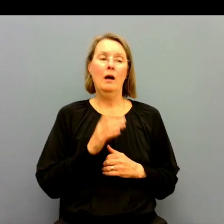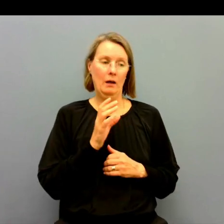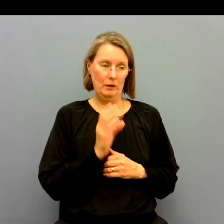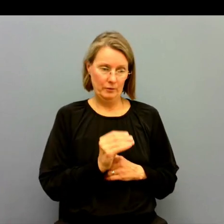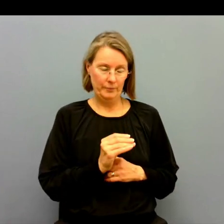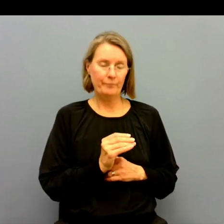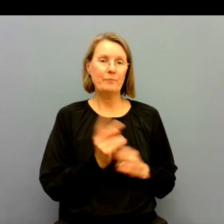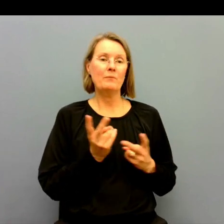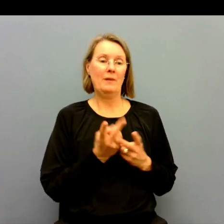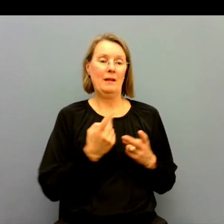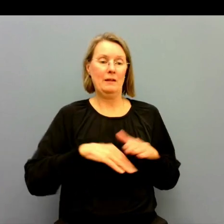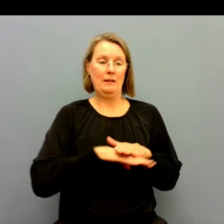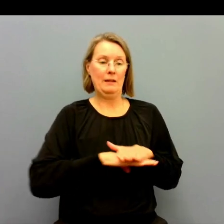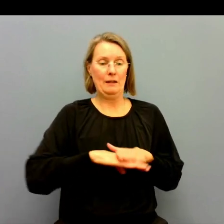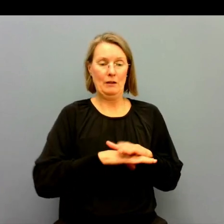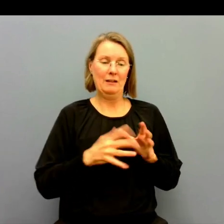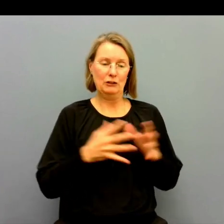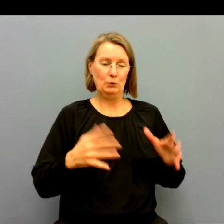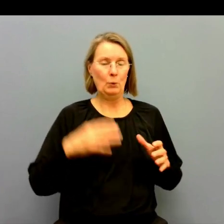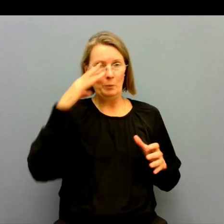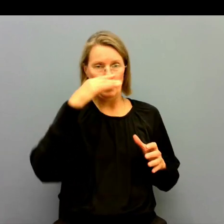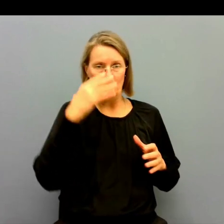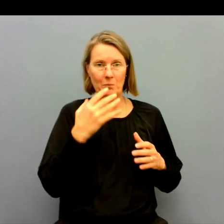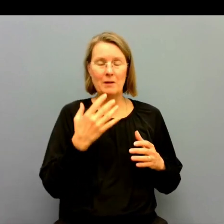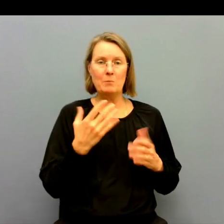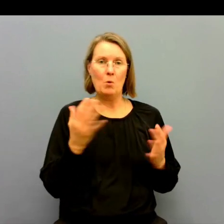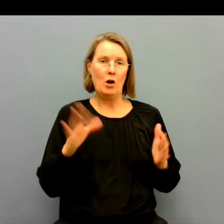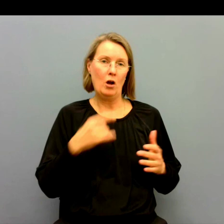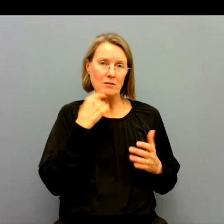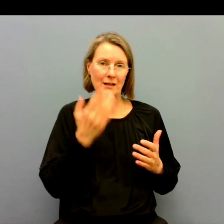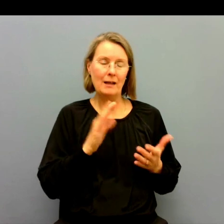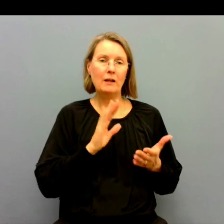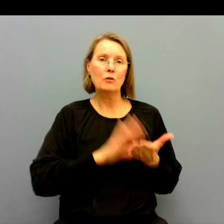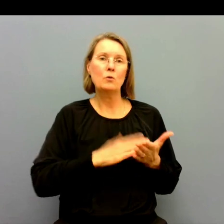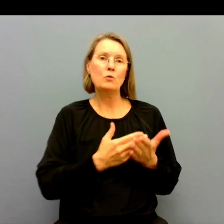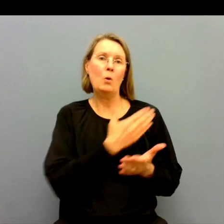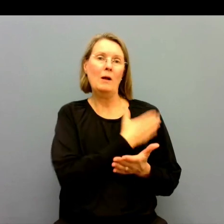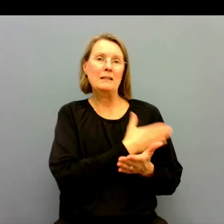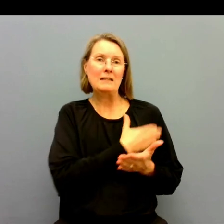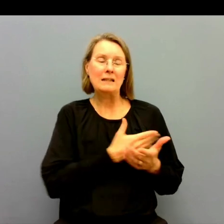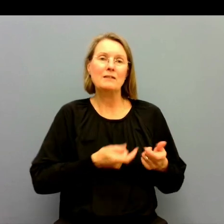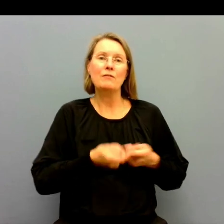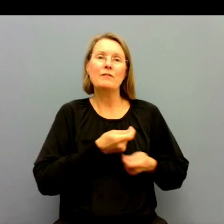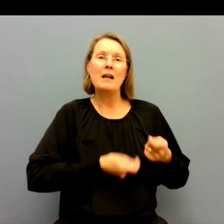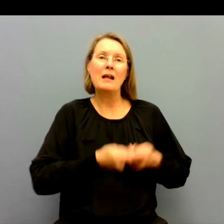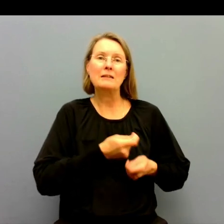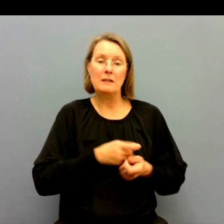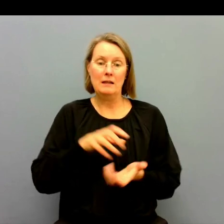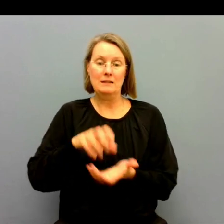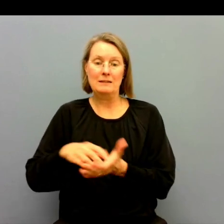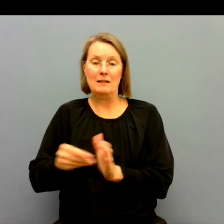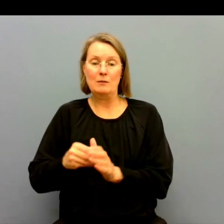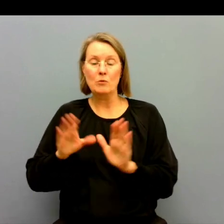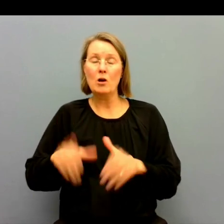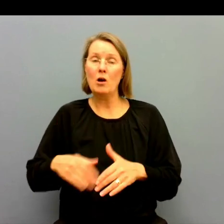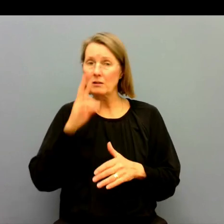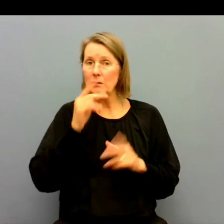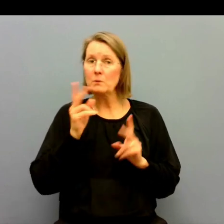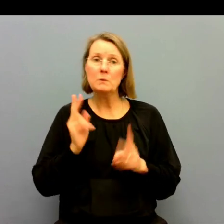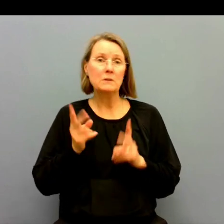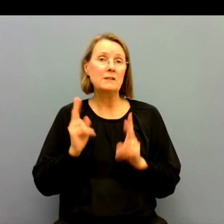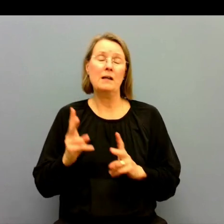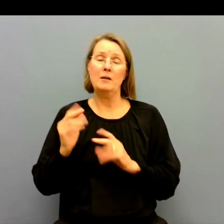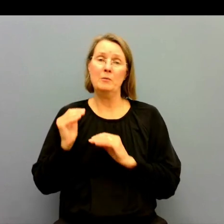Ett grundproblem som många har lyft fram är ju tolktjänstens finansiering. Statsbidragen till tolktjänsten har ju varit oförändrade